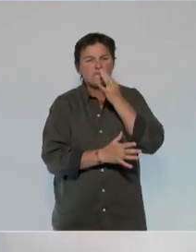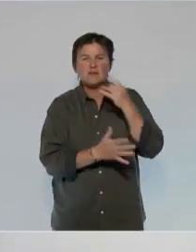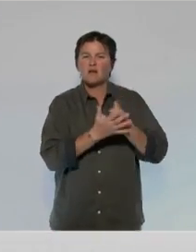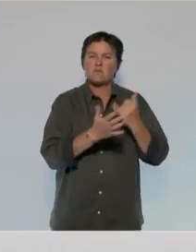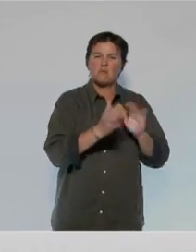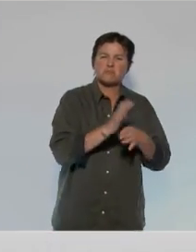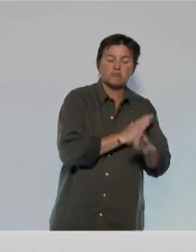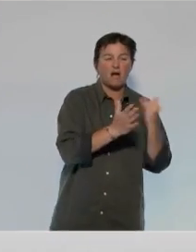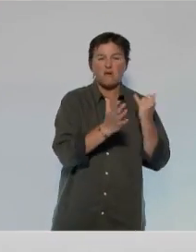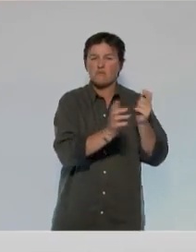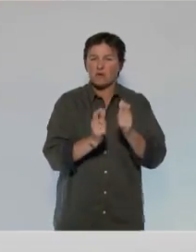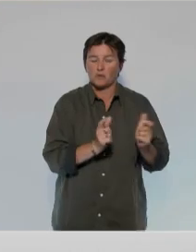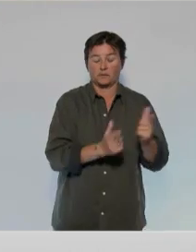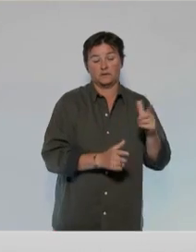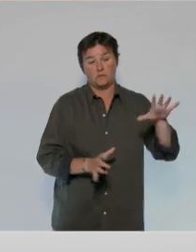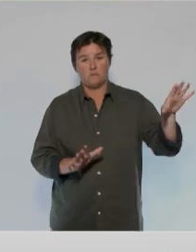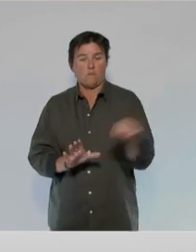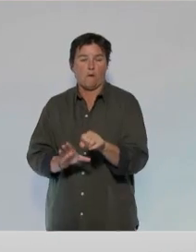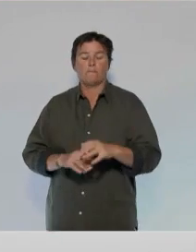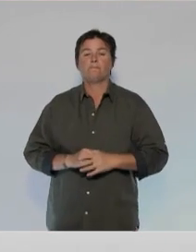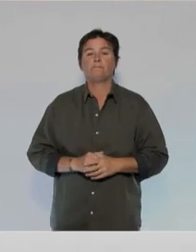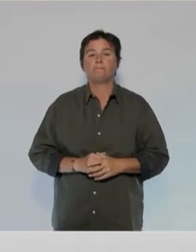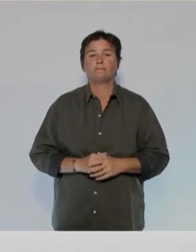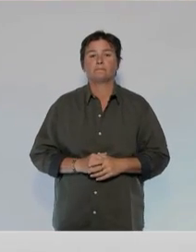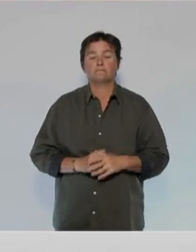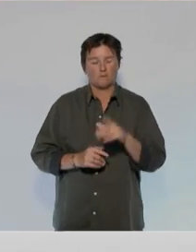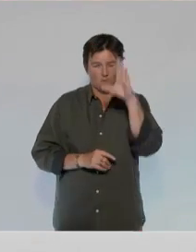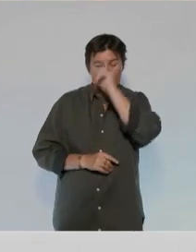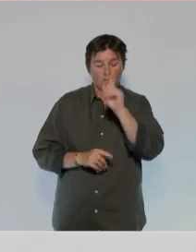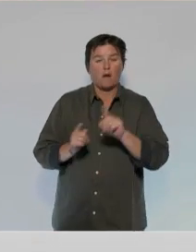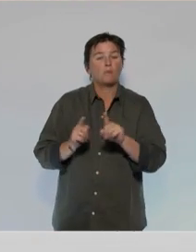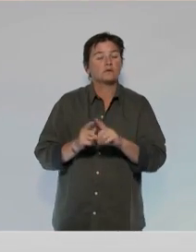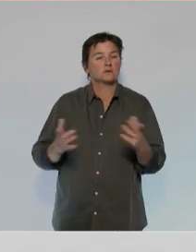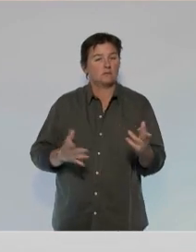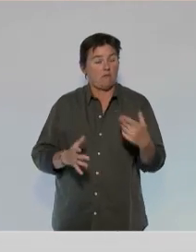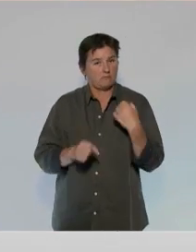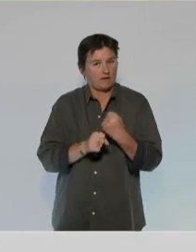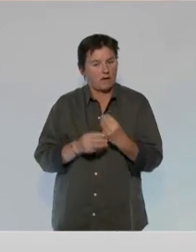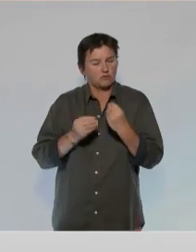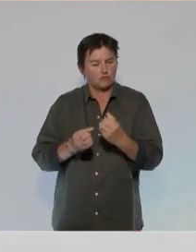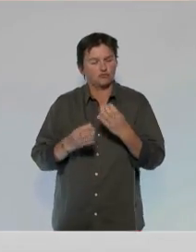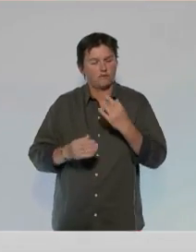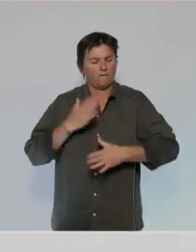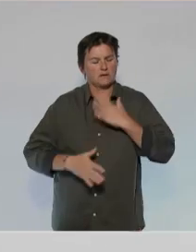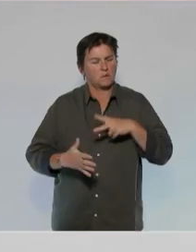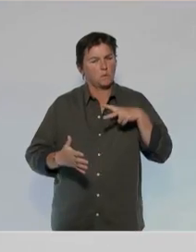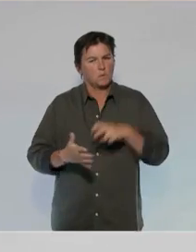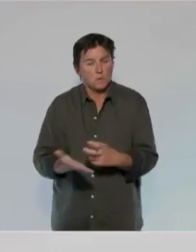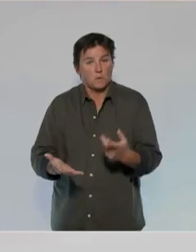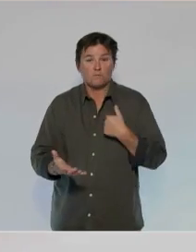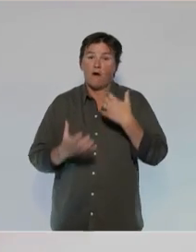fraude fiscale, impôts des grandes entreprises seront mis à contribution. Je n'oublie pas non plus que le travail épuise certains d'entre vous.